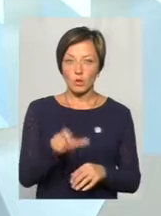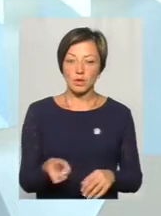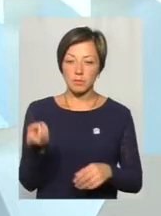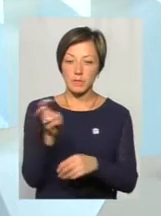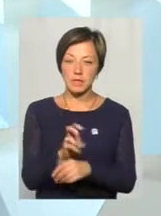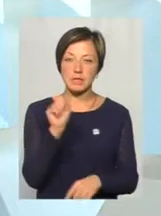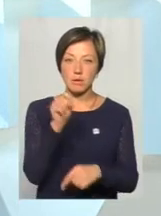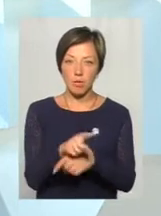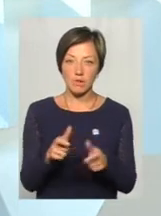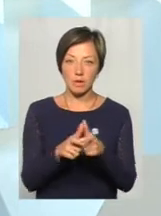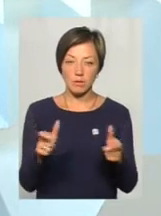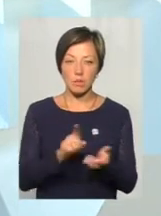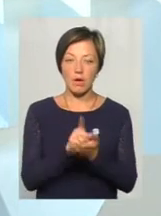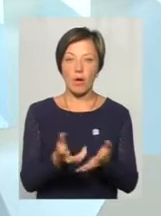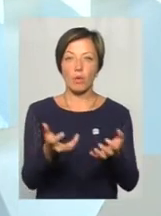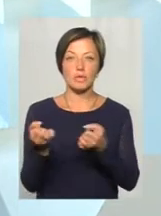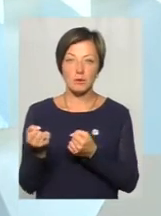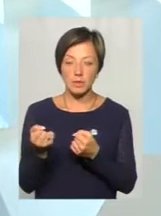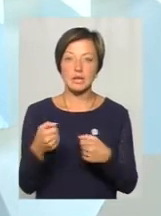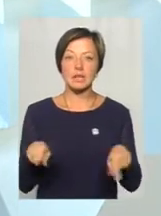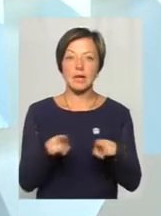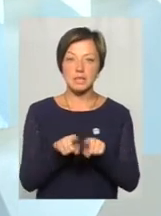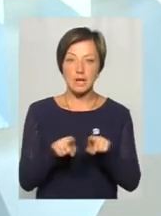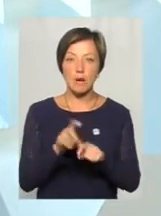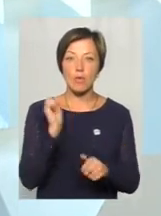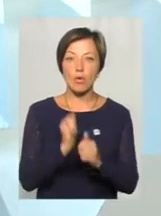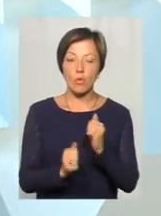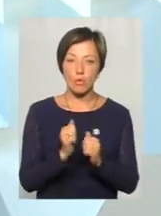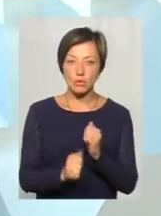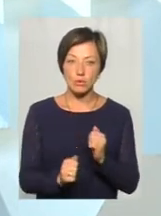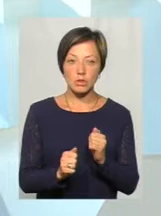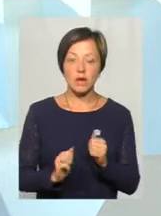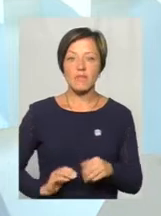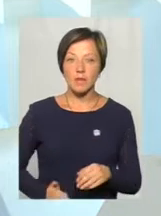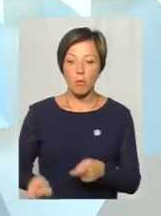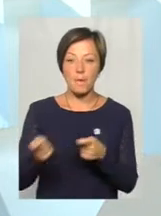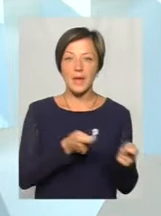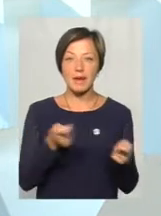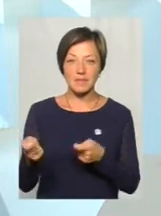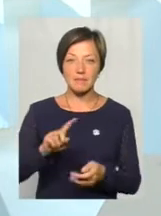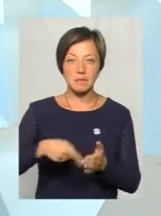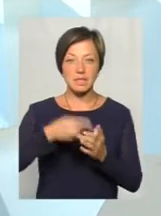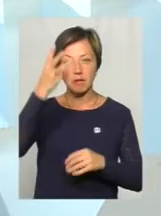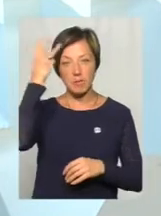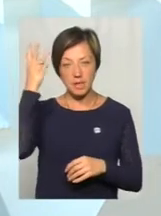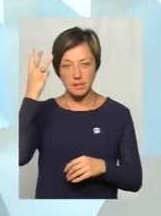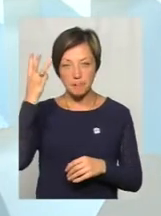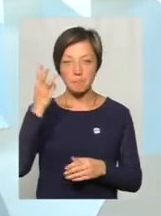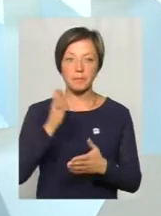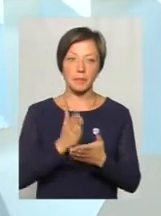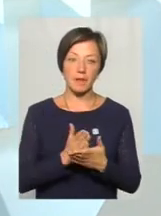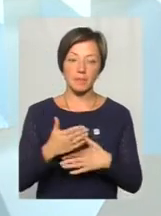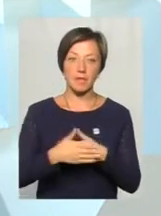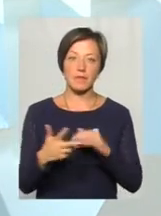замовити картку, людина має отримати картку. Так само, кожного пільговика, який є в місті Хмельницькому, а їх з пенсіонерами, це